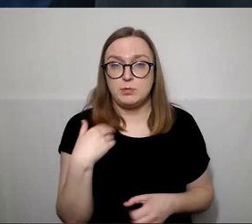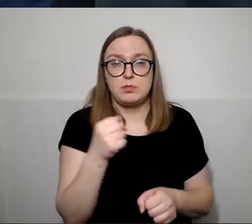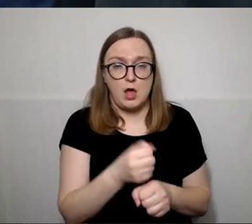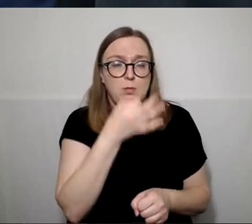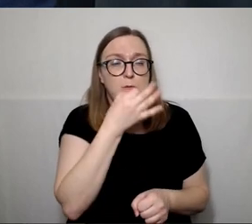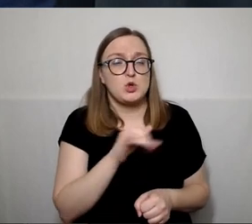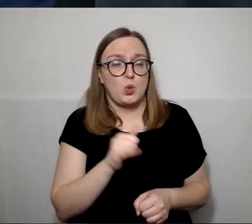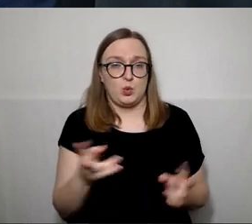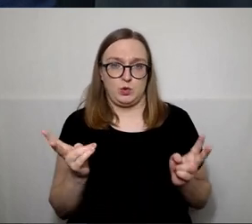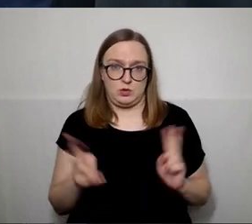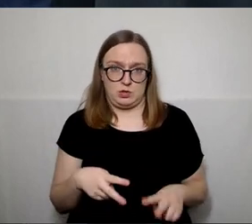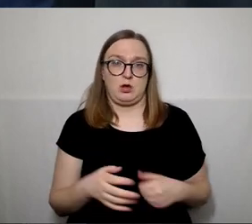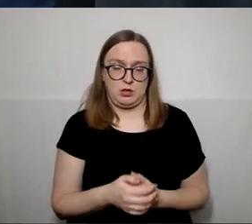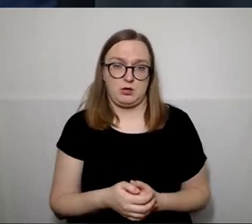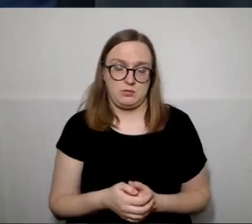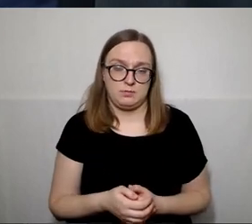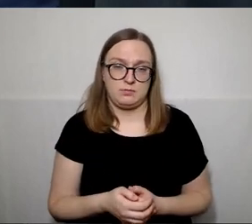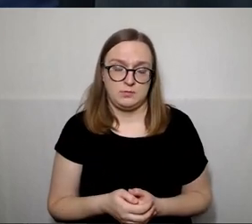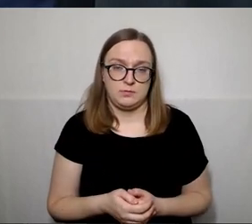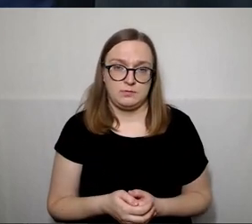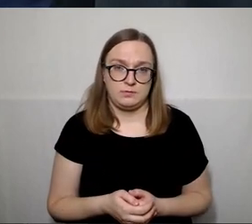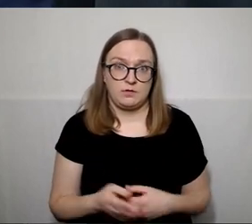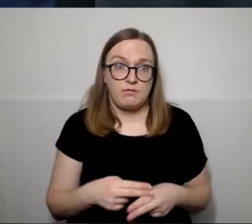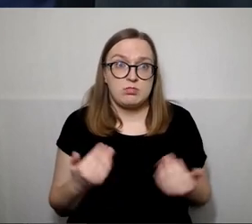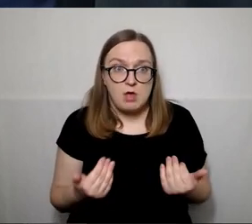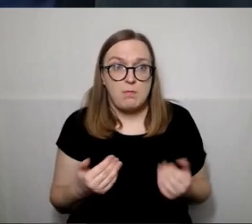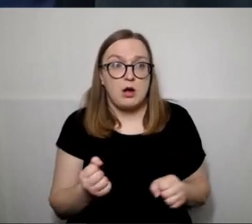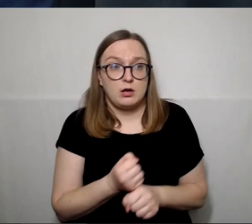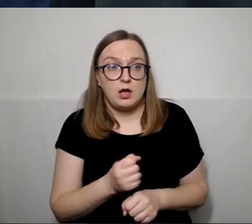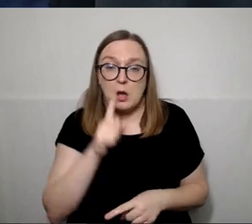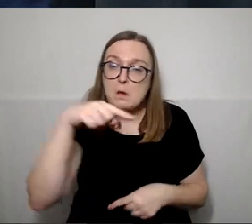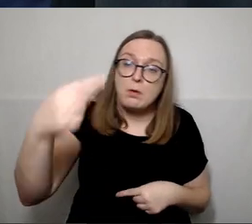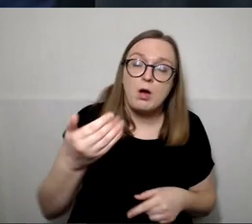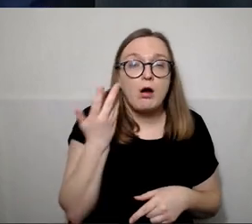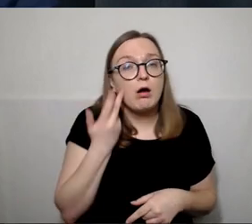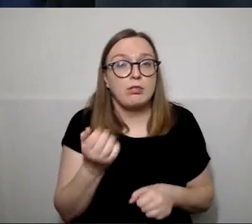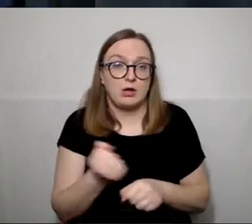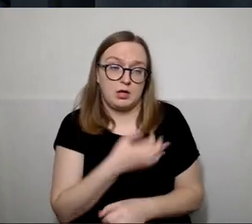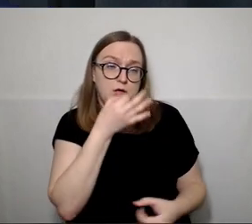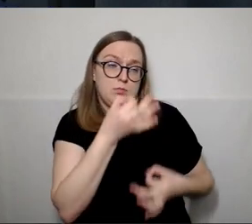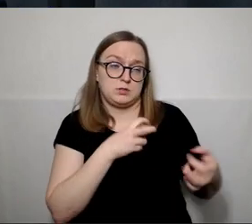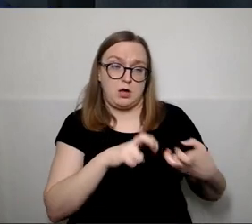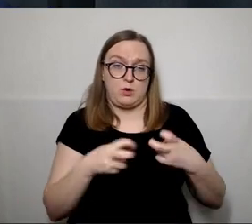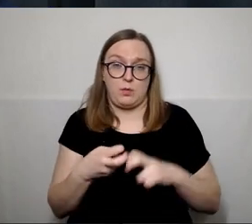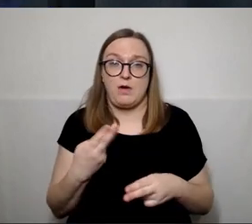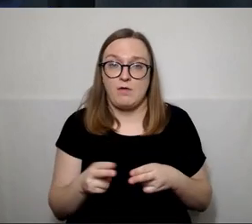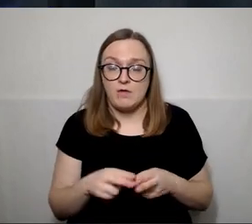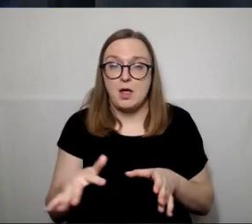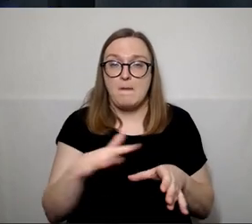reikia padaryti čia, šiandien, kitą metą. Taip, kad dialogas